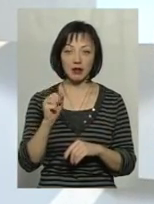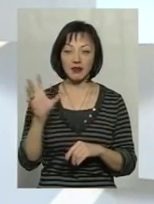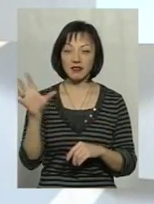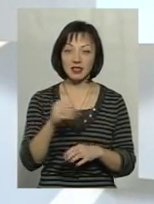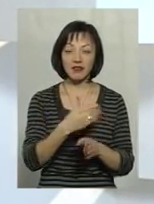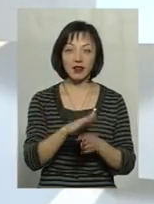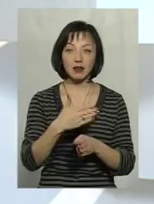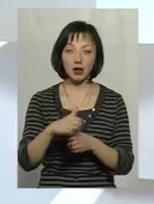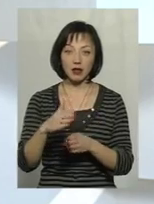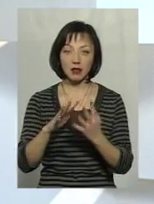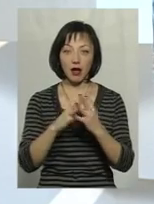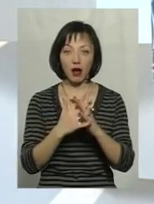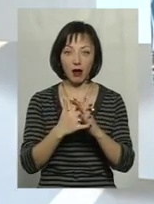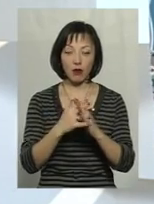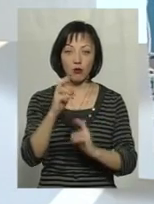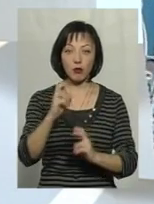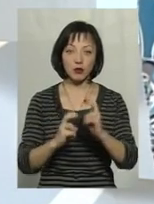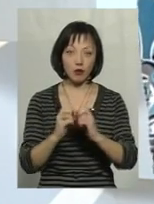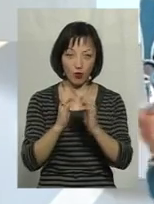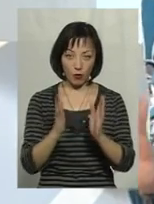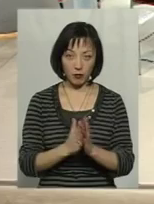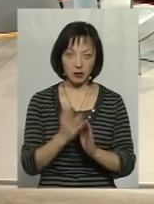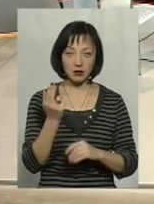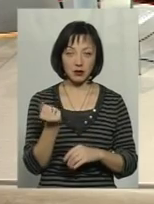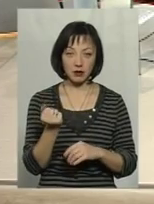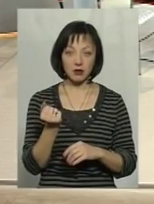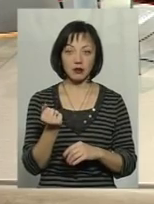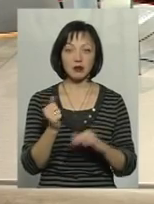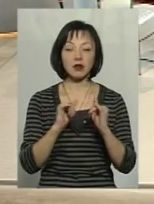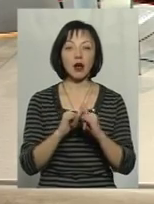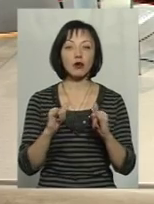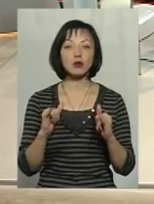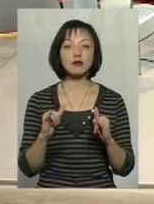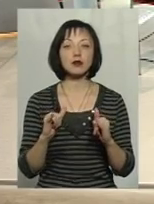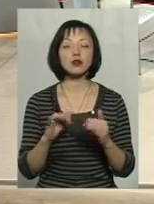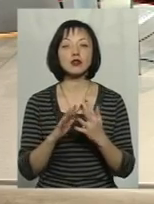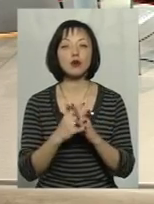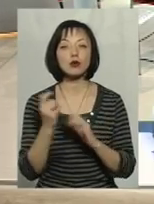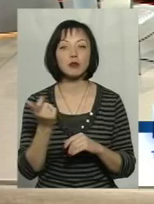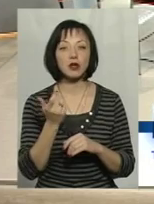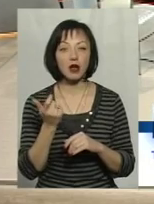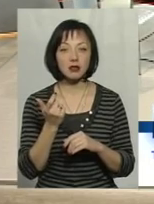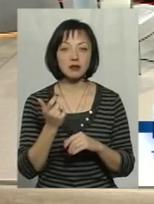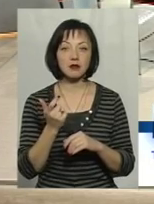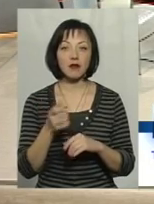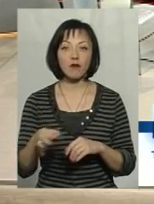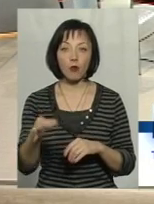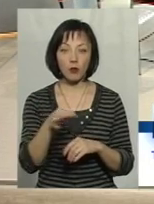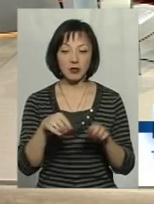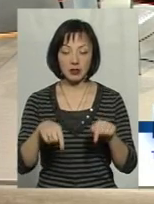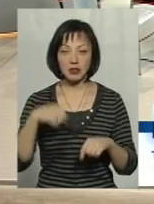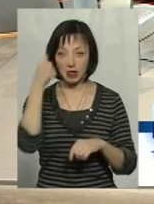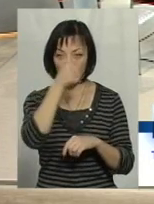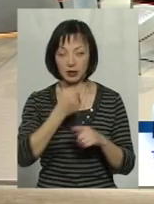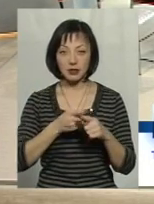всі видатки на агропромисловий комплекс, на розвиток сільського господарства в області на цей